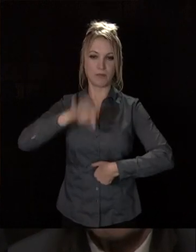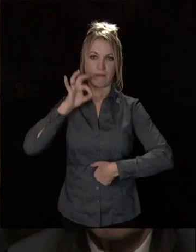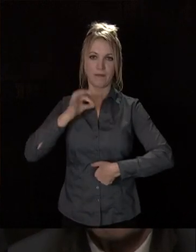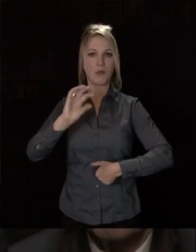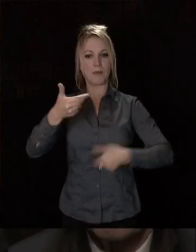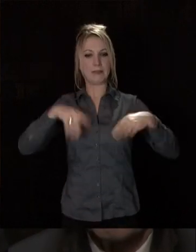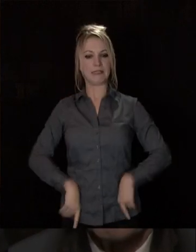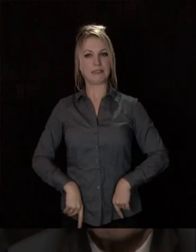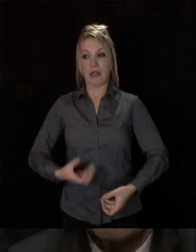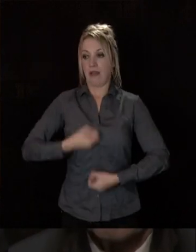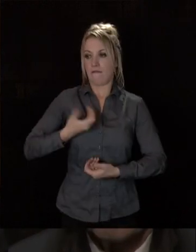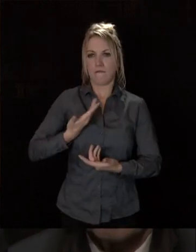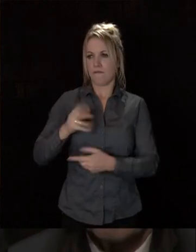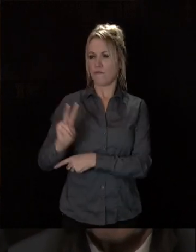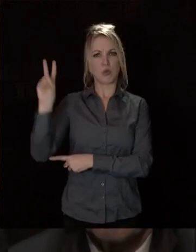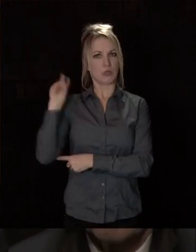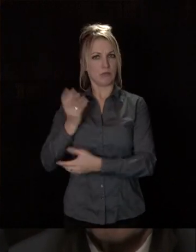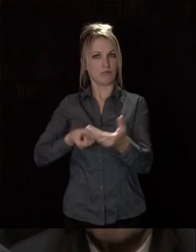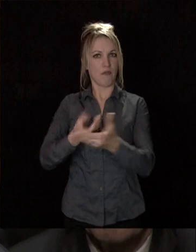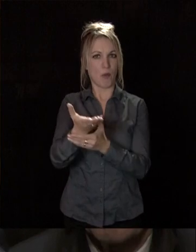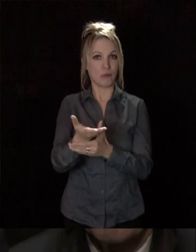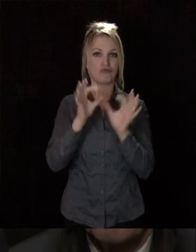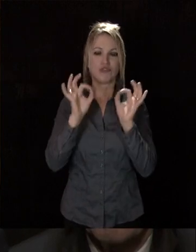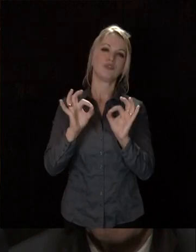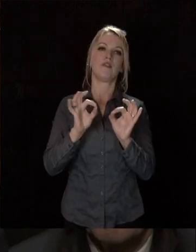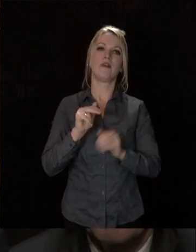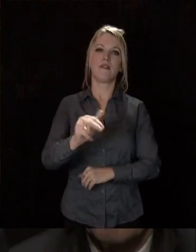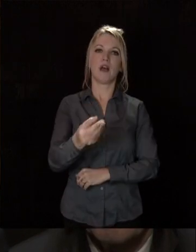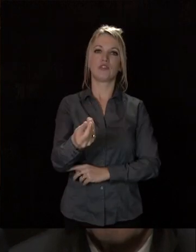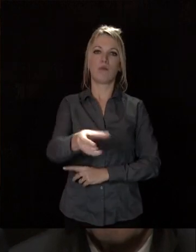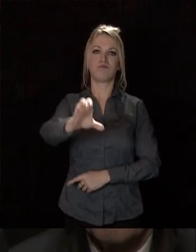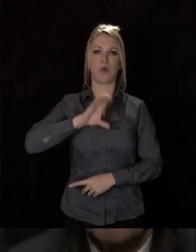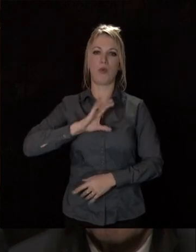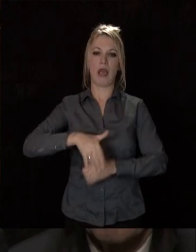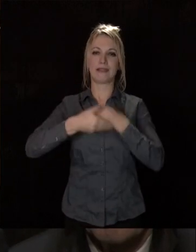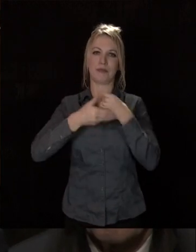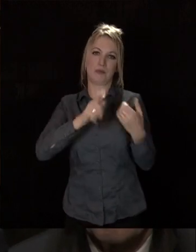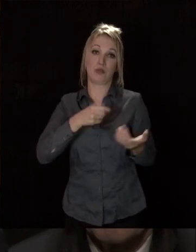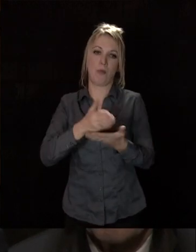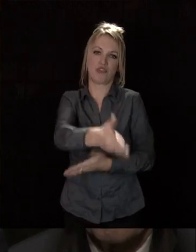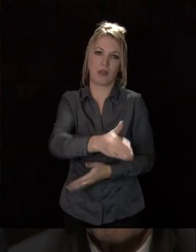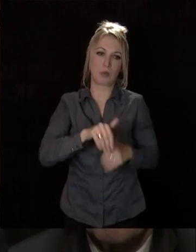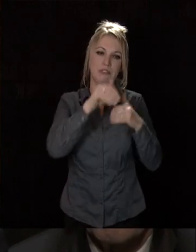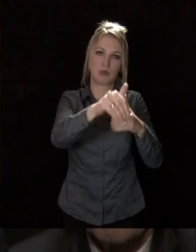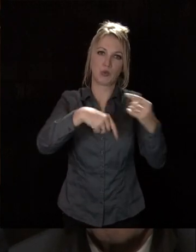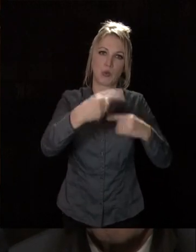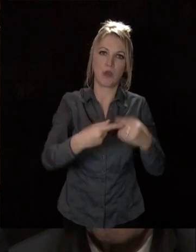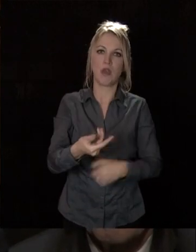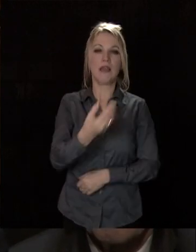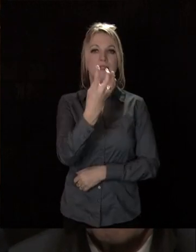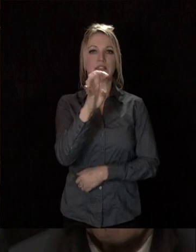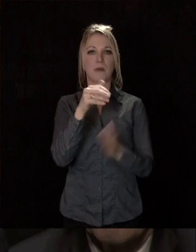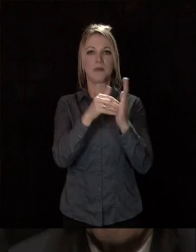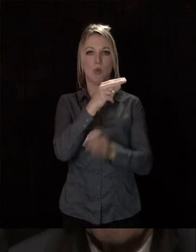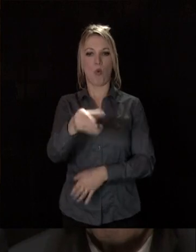a fait l'annonce pas plus tard que vendredi dernier et nous pourrons recevoir, pour nous aider à formaliser ce projet, à poursuivre nos études, 400 000